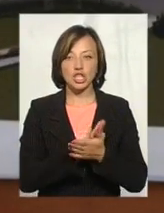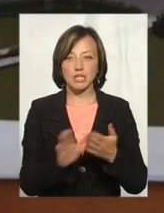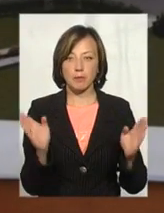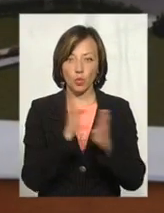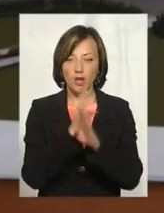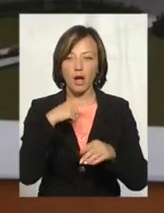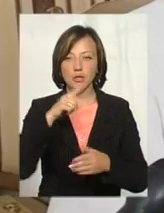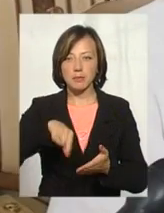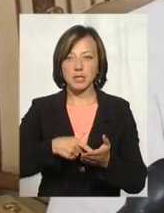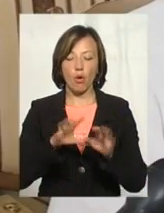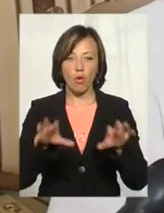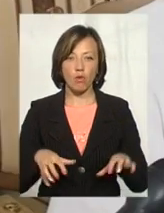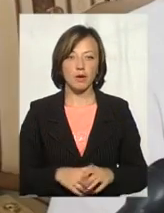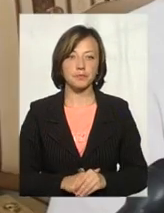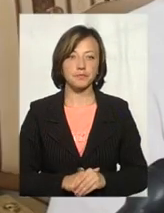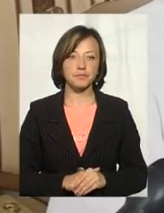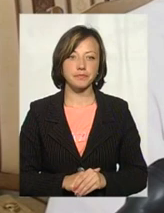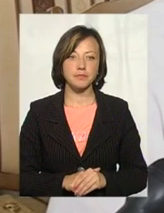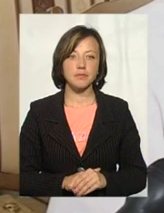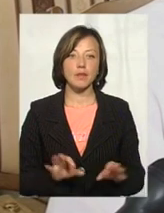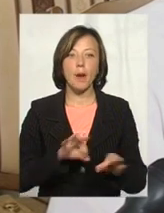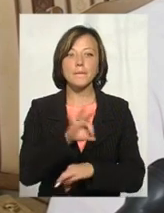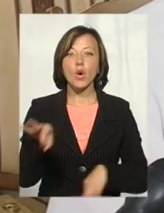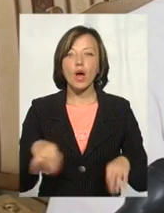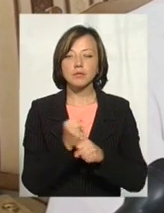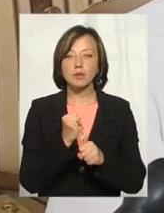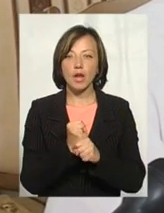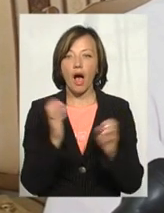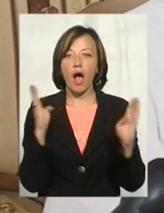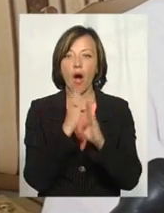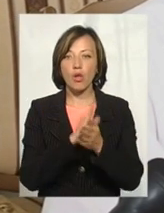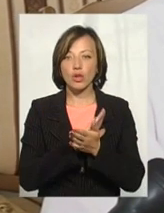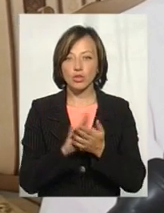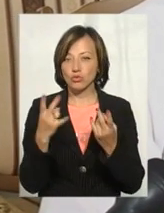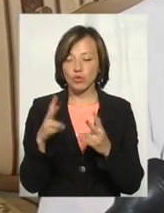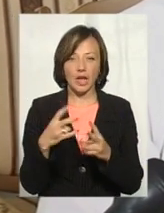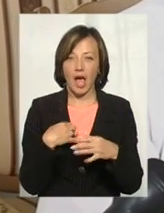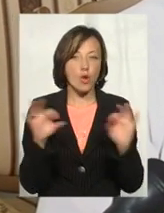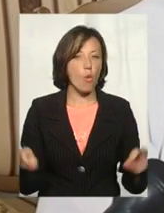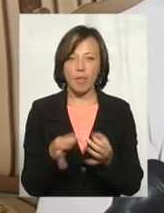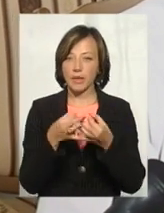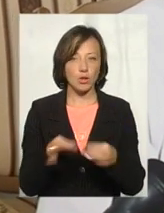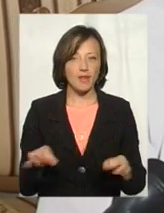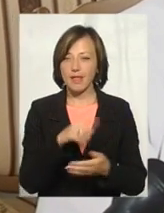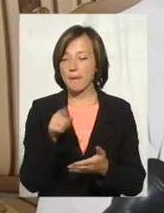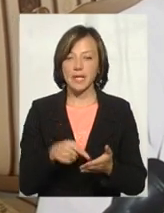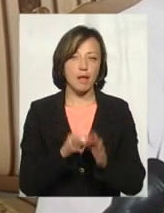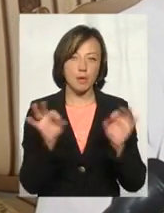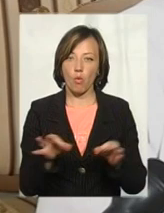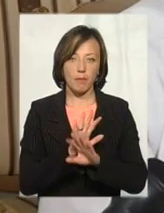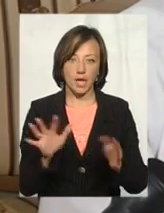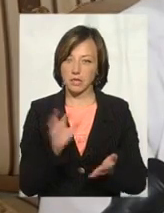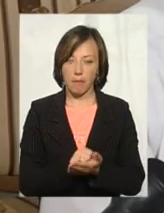довкіллям, каже міський голова. Проєкту, який би прийнані шкоду екологічну, я б ніколи не дозволив і таким питанням ніколи не